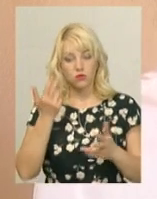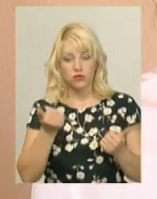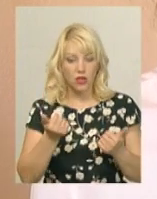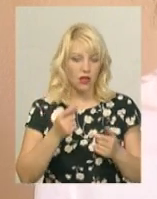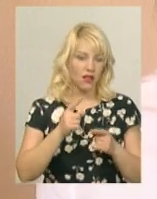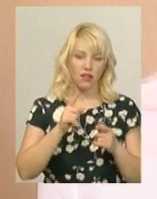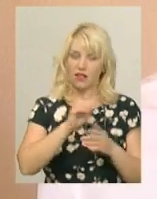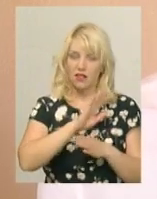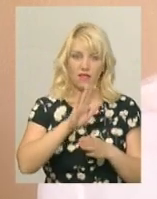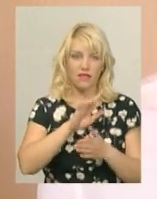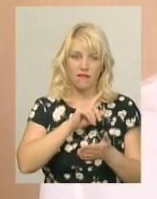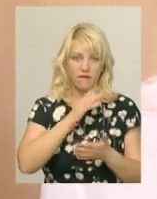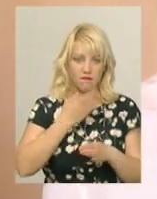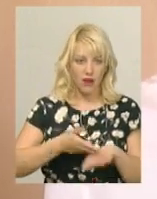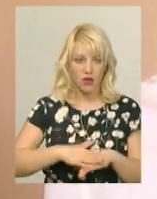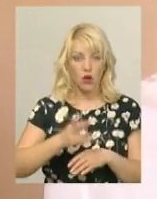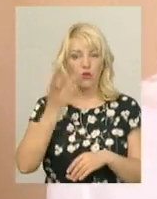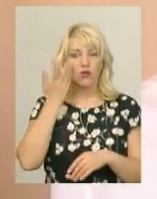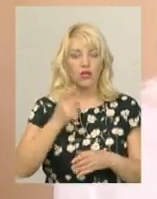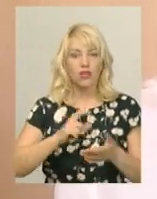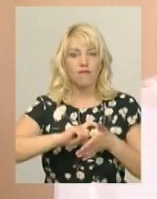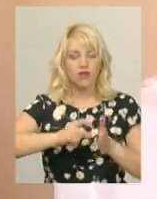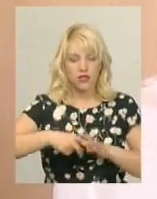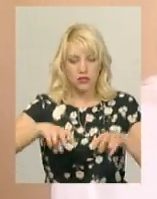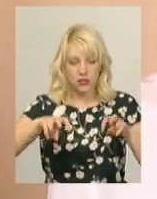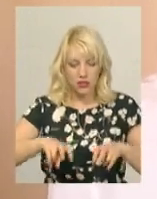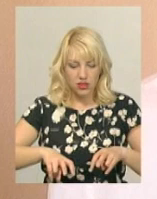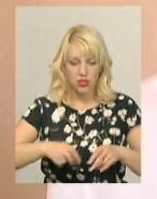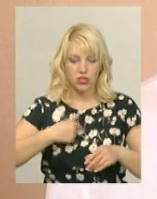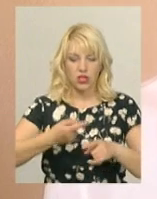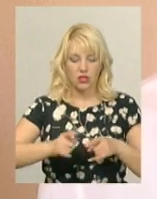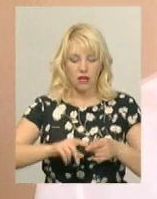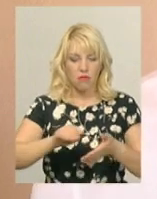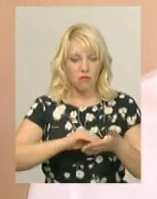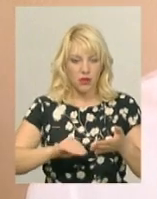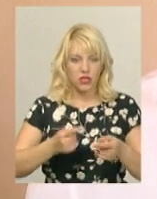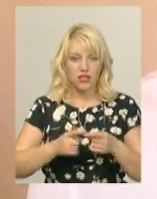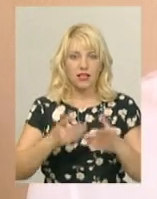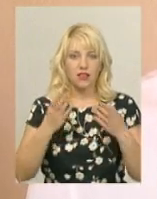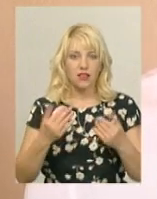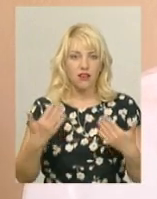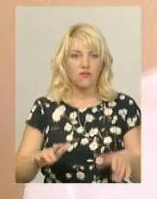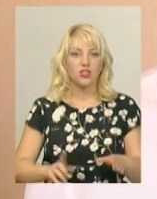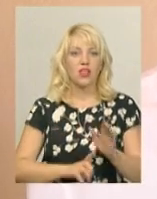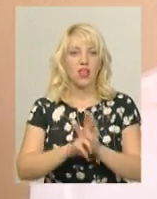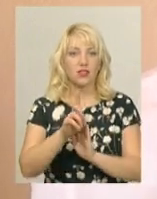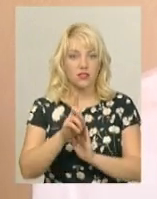не важко. Але коли ти пишеш це в аудиторії і розумієш, що цей день настав, то це абсолютно нелегко. І